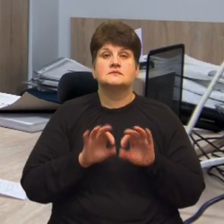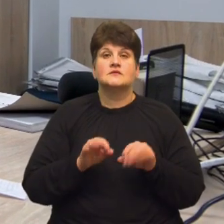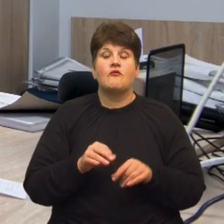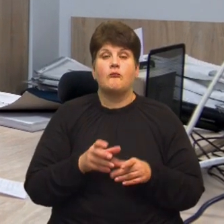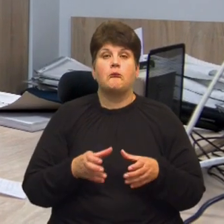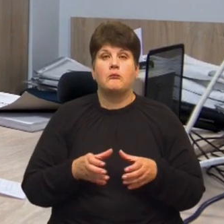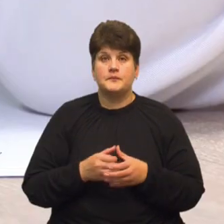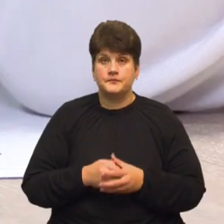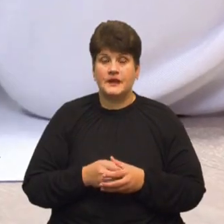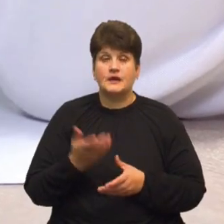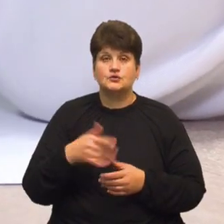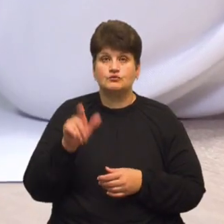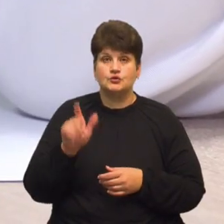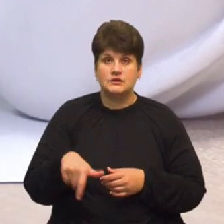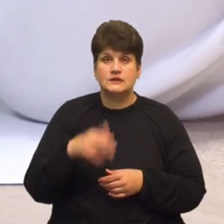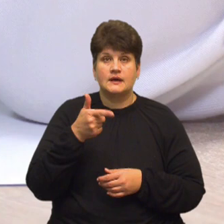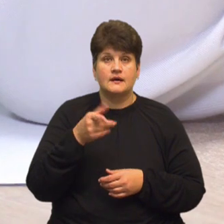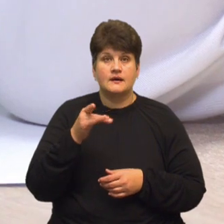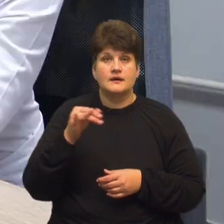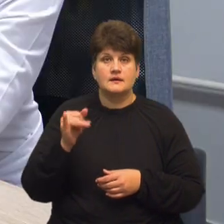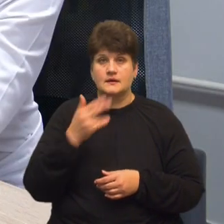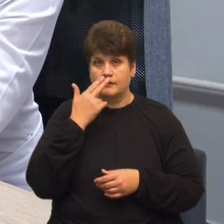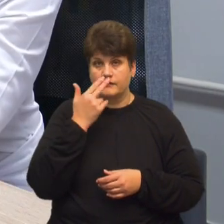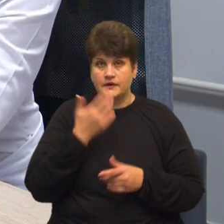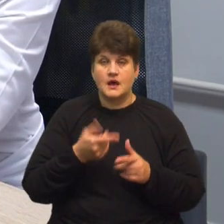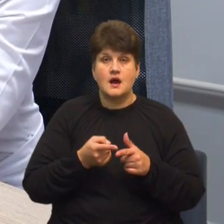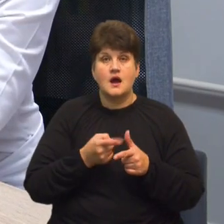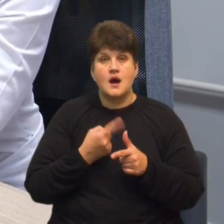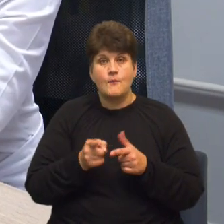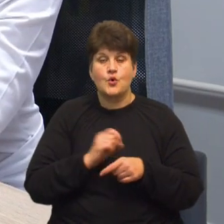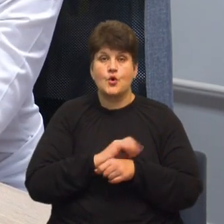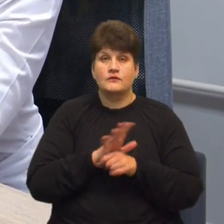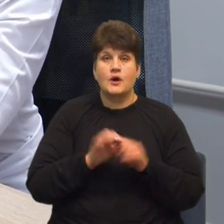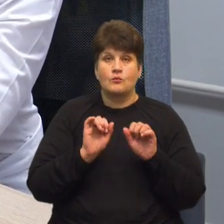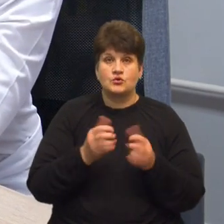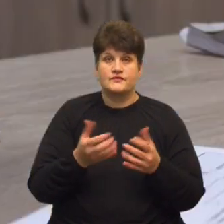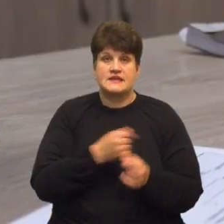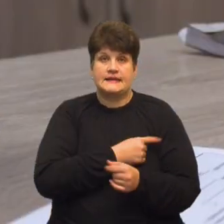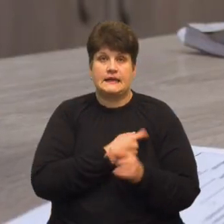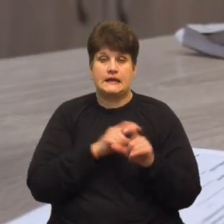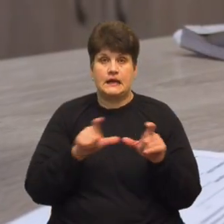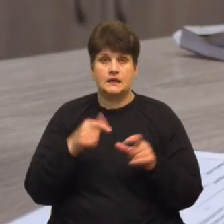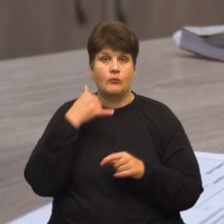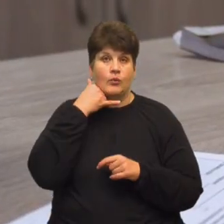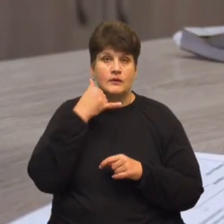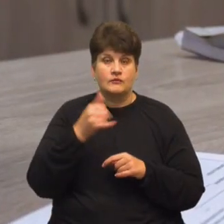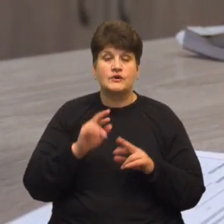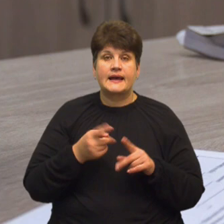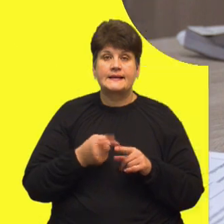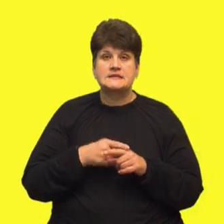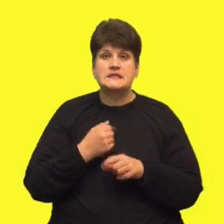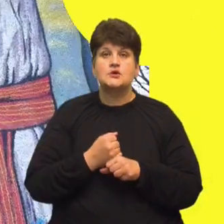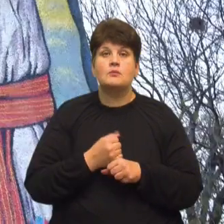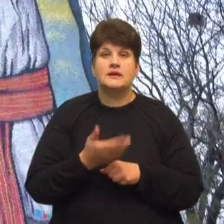Якщо в людини гостра респіраторна вірусна інфекція або коронавірус, вона може взяти лікарняний по телефону. Як це зробити?